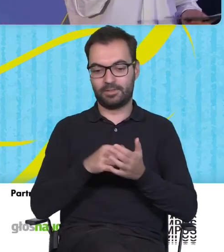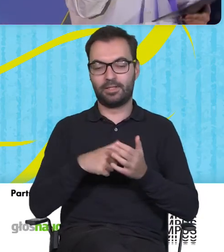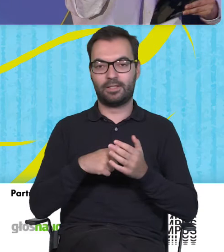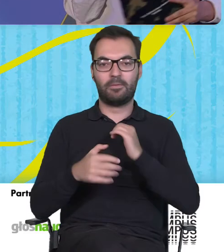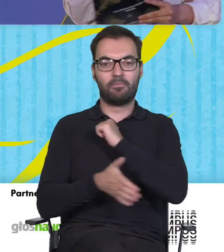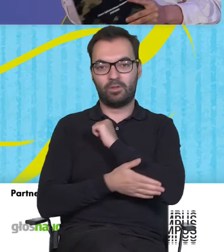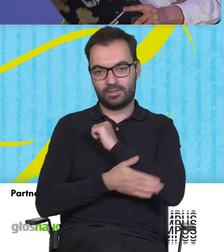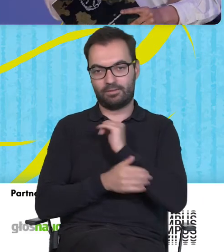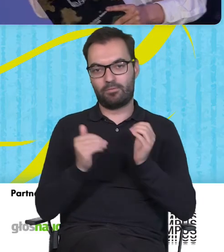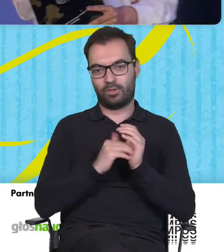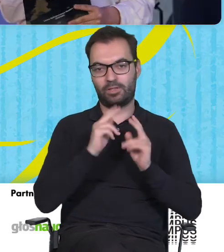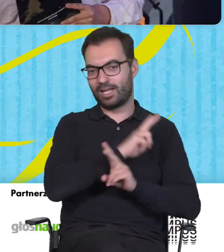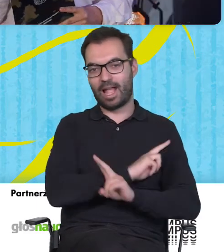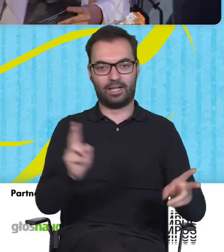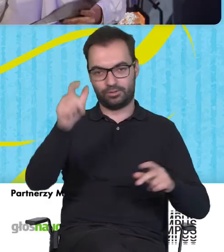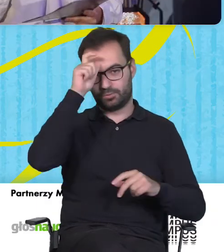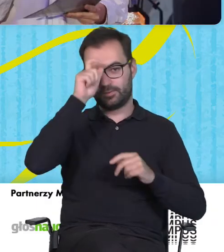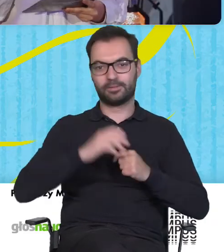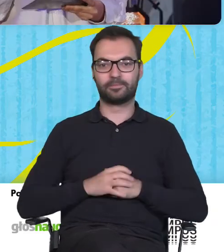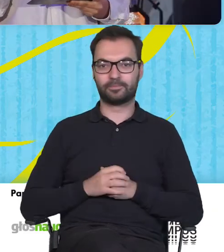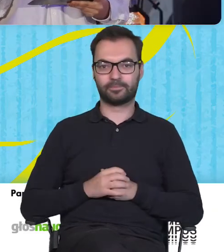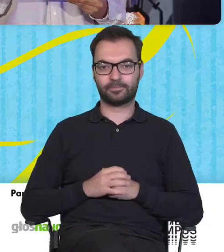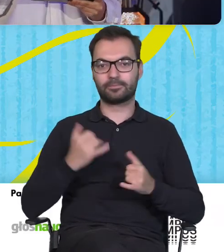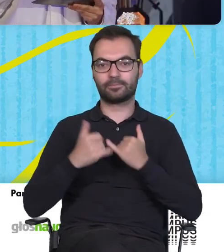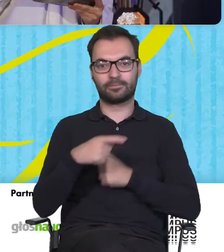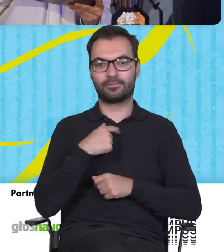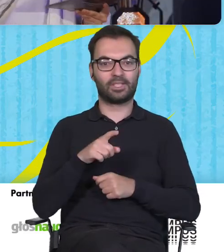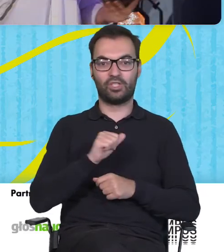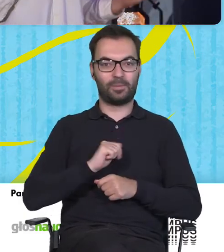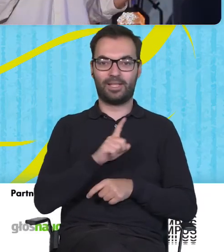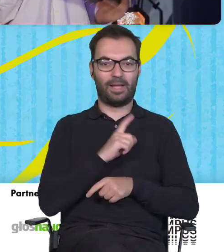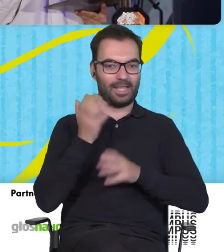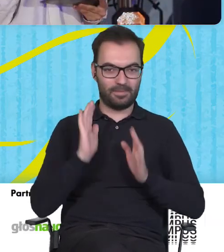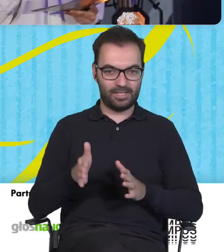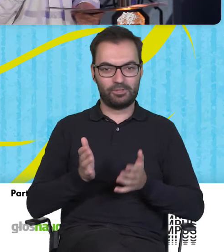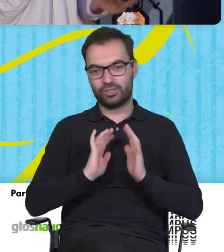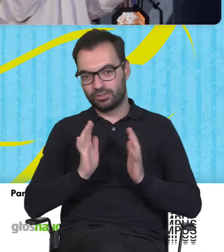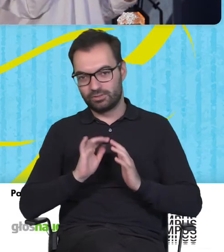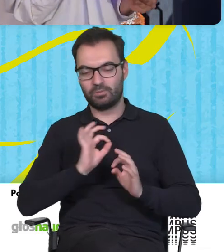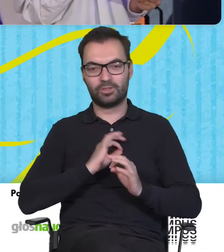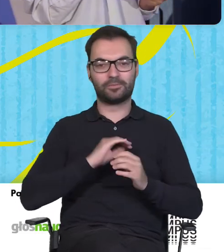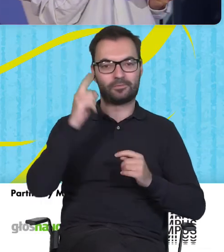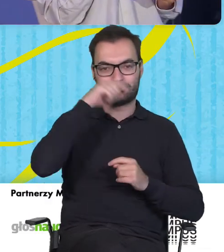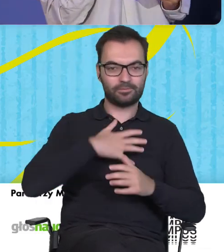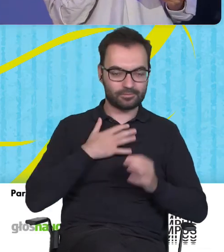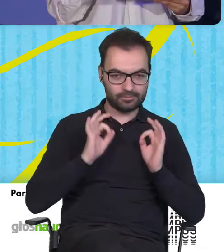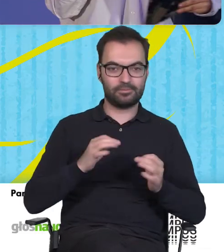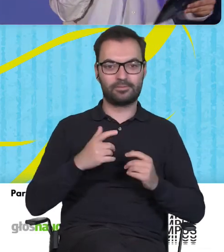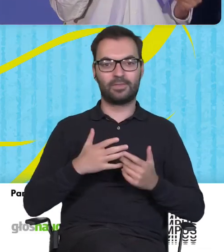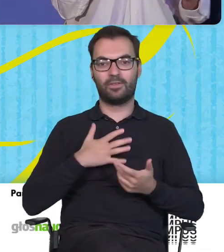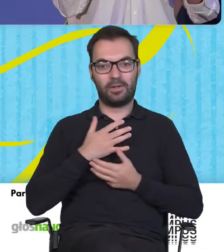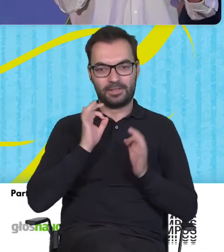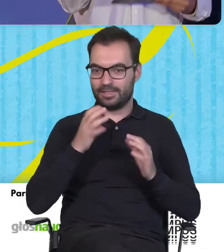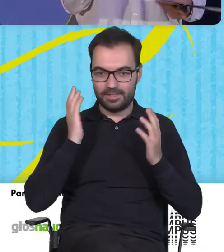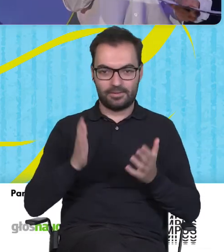fundamentalne potrzeby każdego człowieka, bo jeżeli nie zadbamy o siebie, o swój komfort psychiczny, swój dobrostan psychiczny, nie